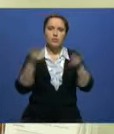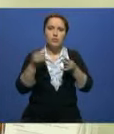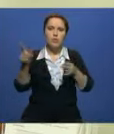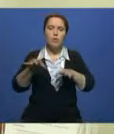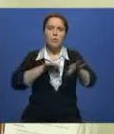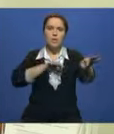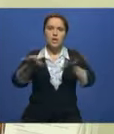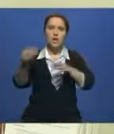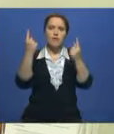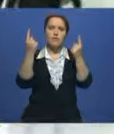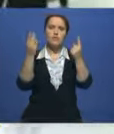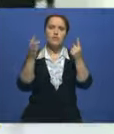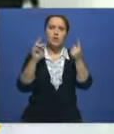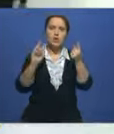Великого Шелкового пути.